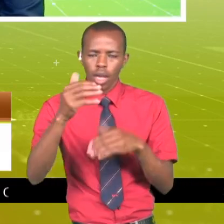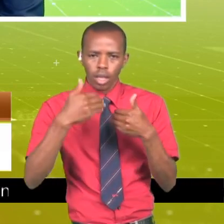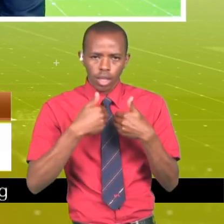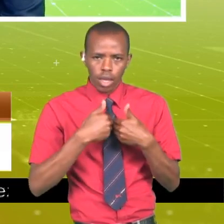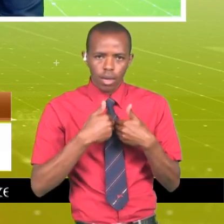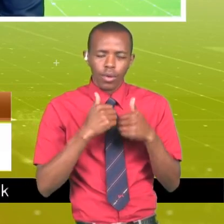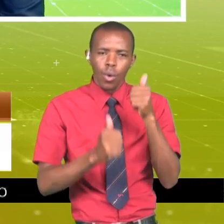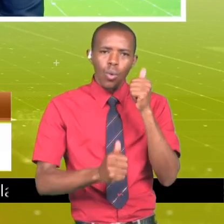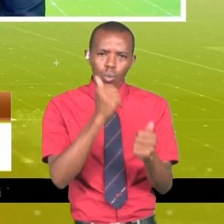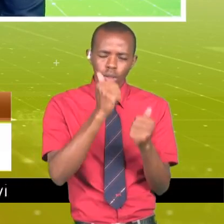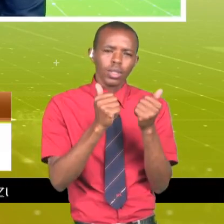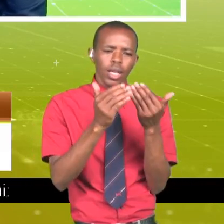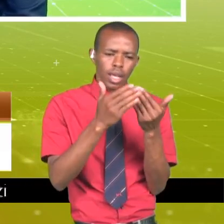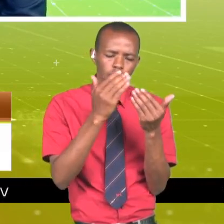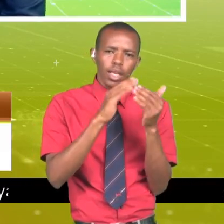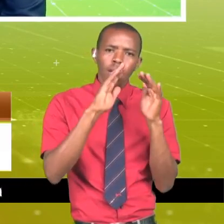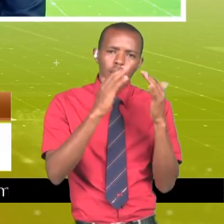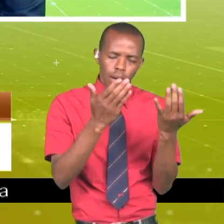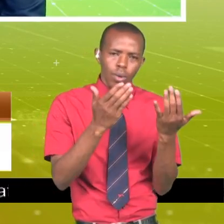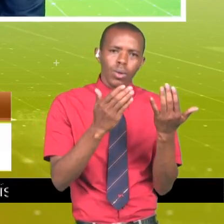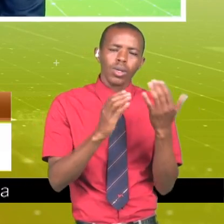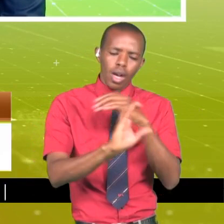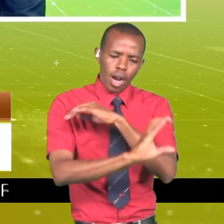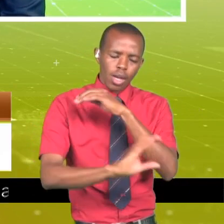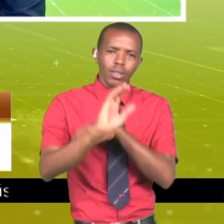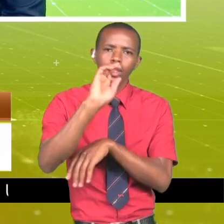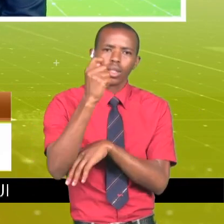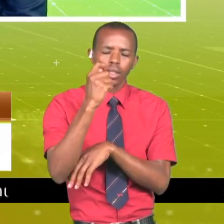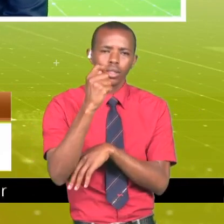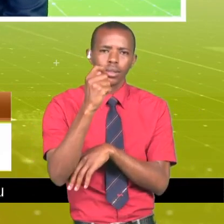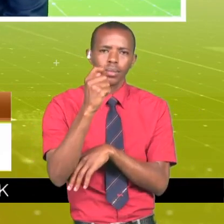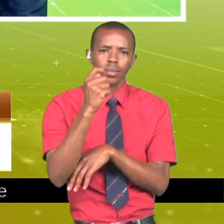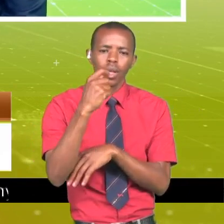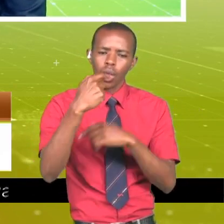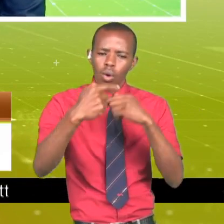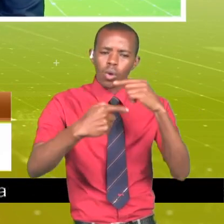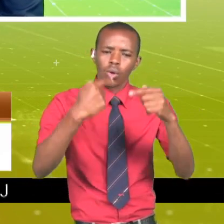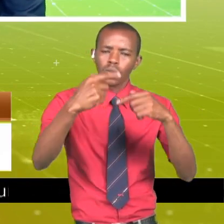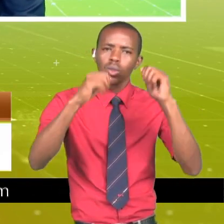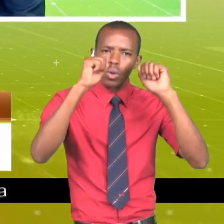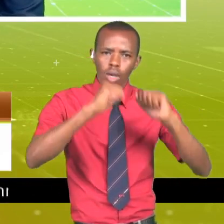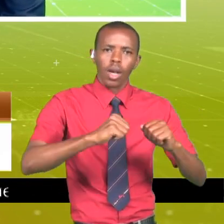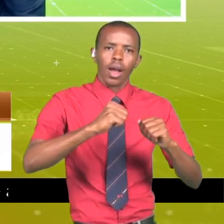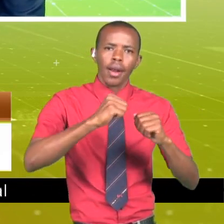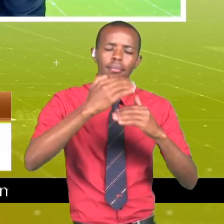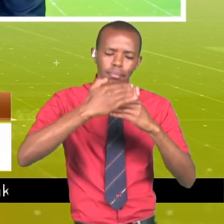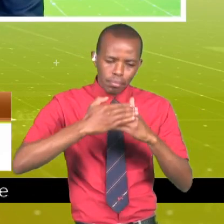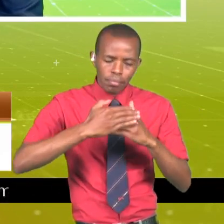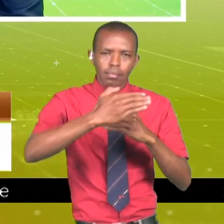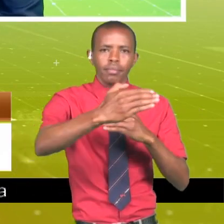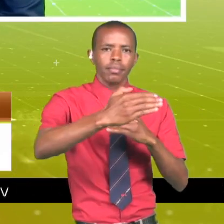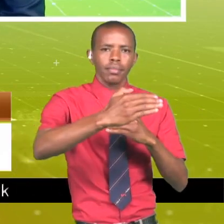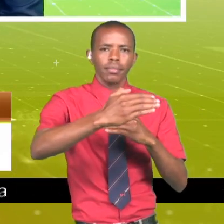ambayo inahangazia vile ambavyo taifuahili la Kenya. Itaendelea, hapo mbele,